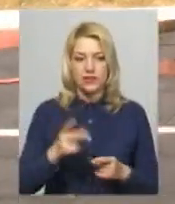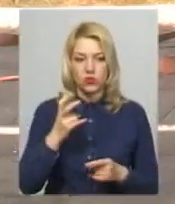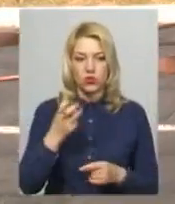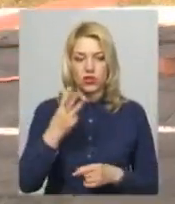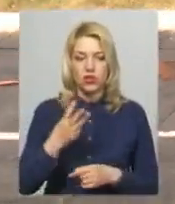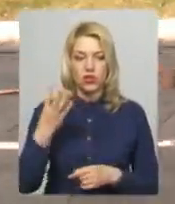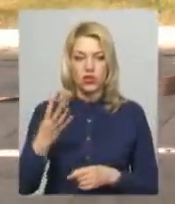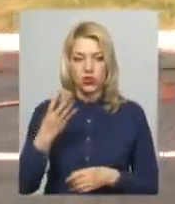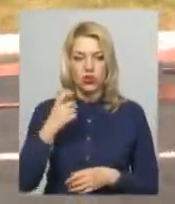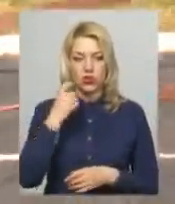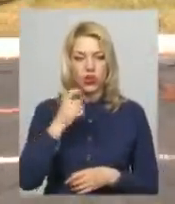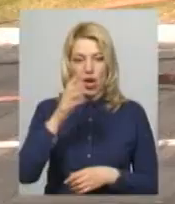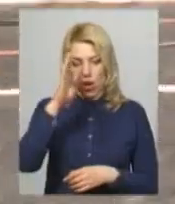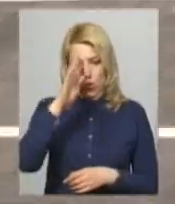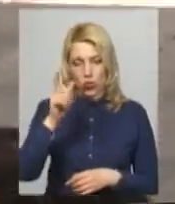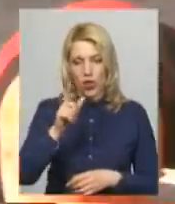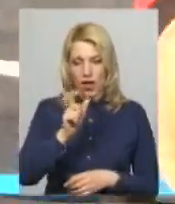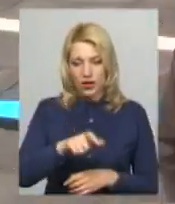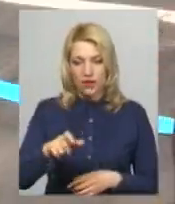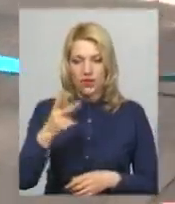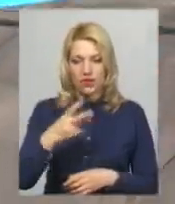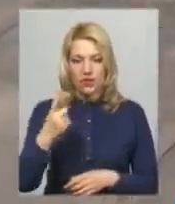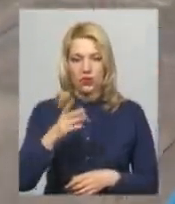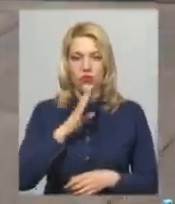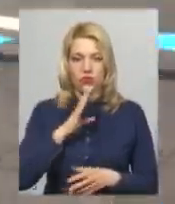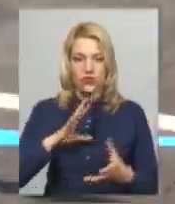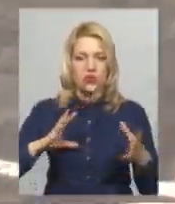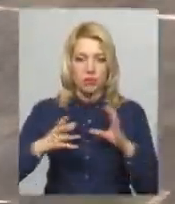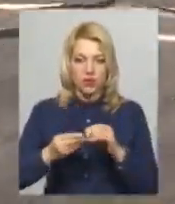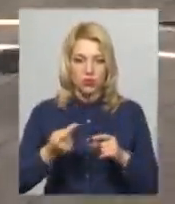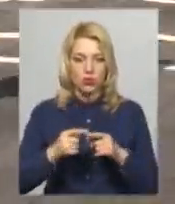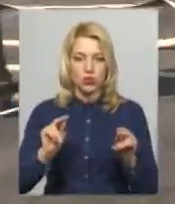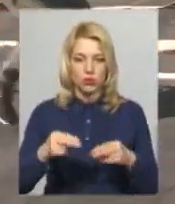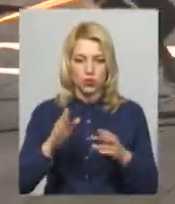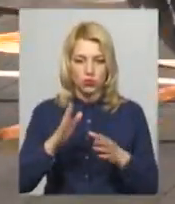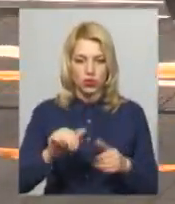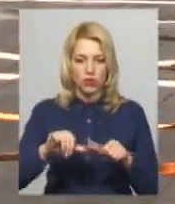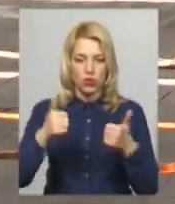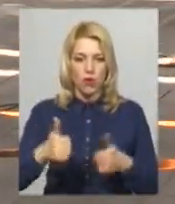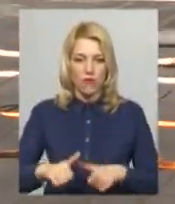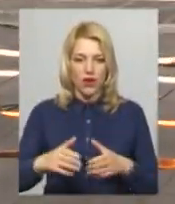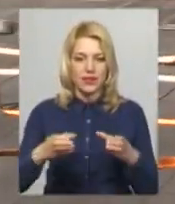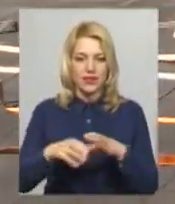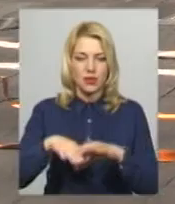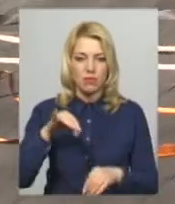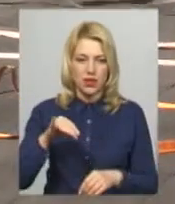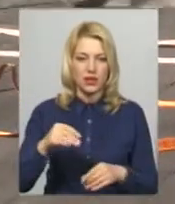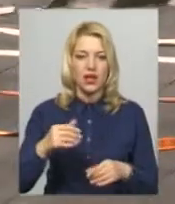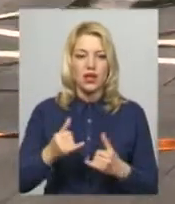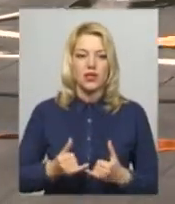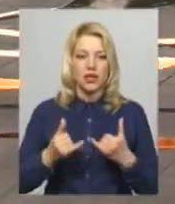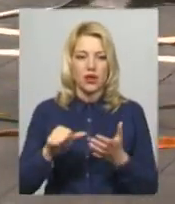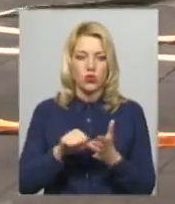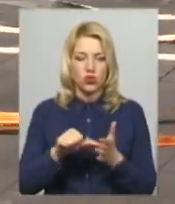юнаків та 21 дівчини, за підсумками обласного чемпіонату, судді формуватимуть збірну команду області для участі у всеукраїнському чемпіонаті,